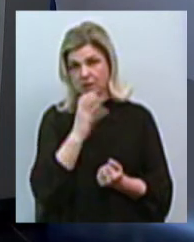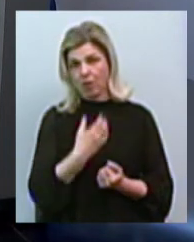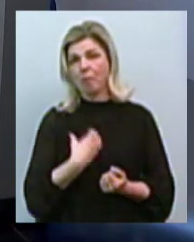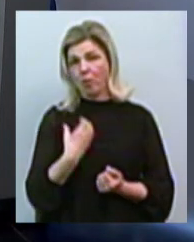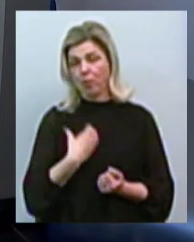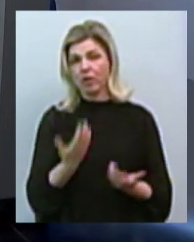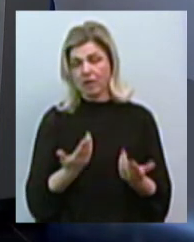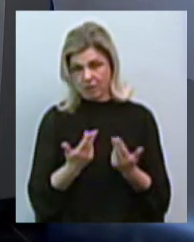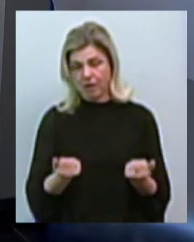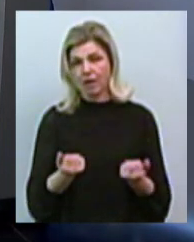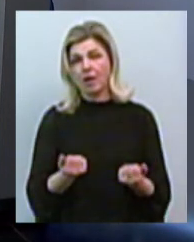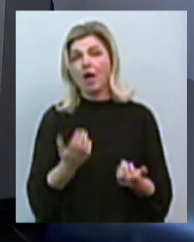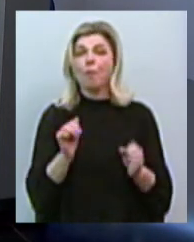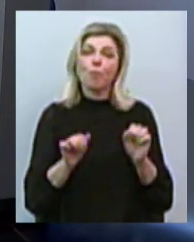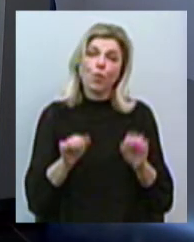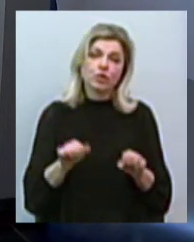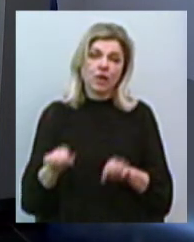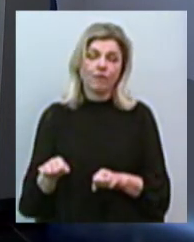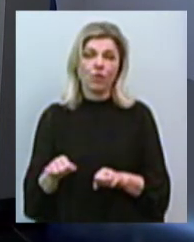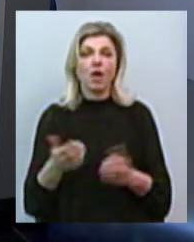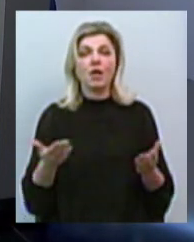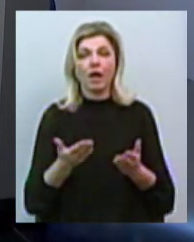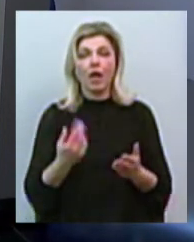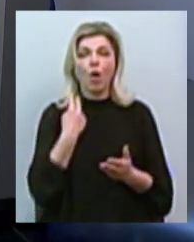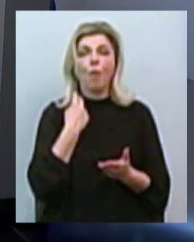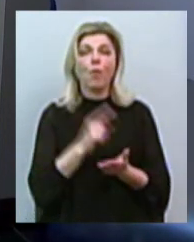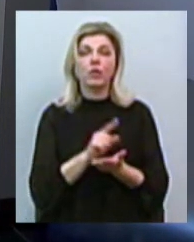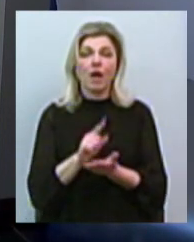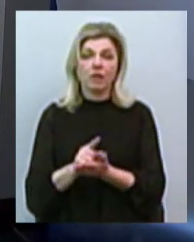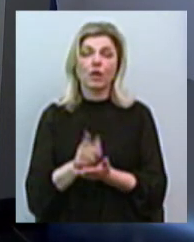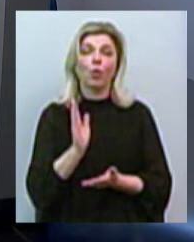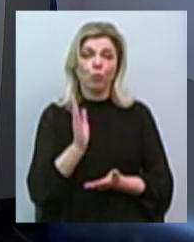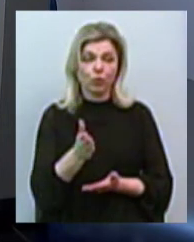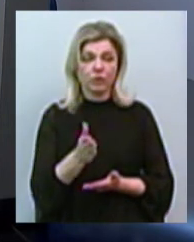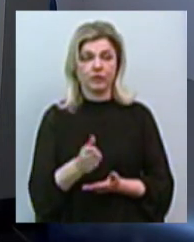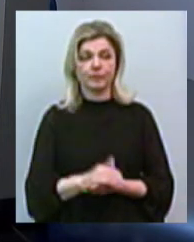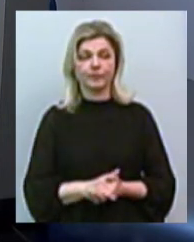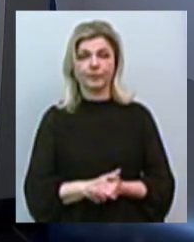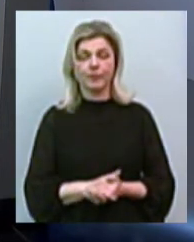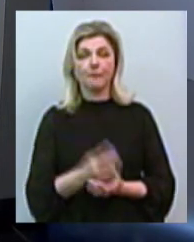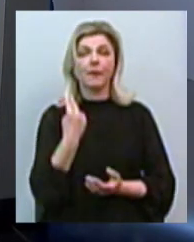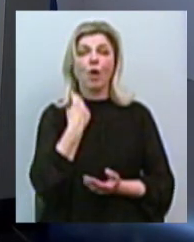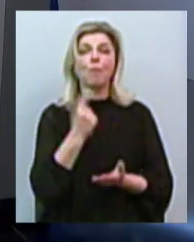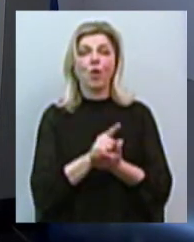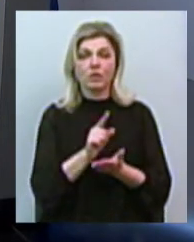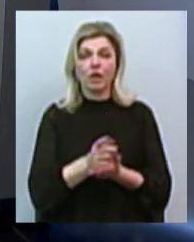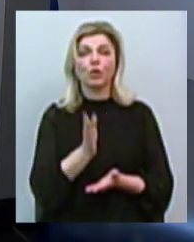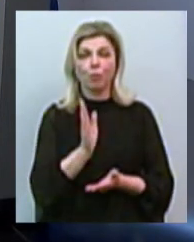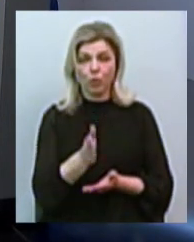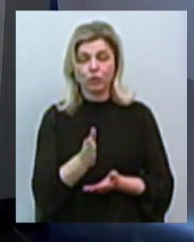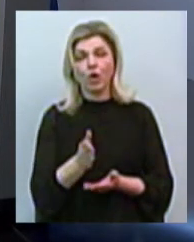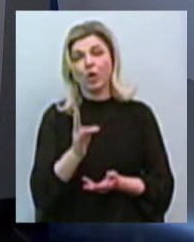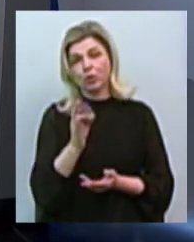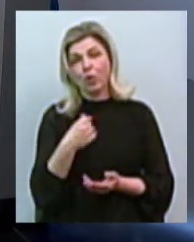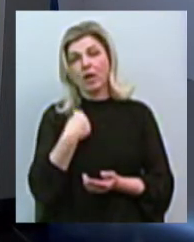зареєстрована... Ну, можливо, які податки... Бо в шорній зоні, то дешево і туди. Податки будуть, так, можливо,